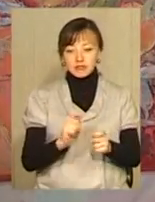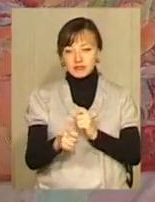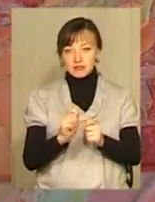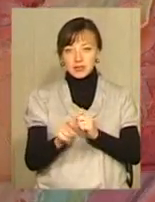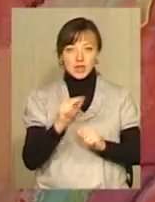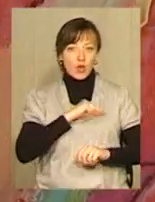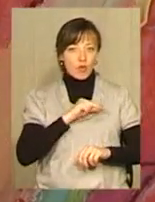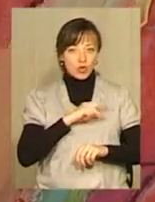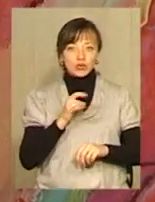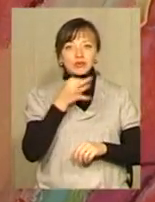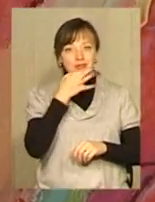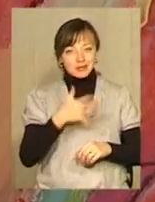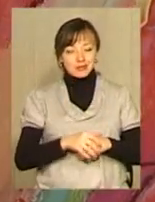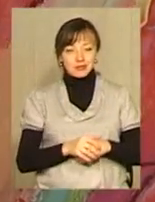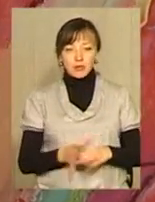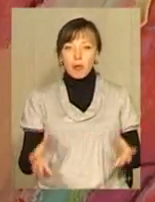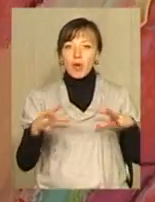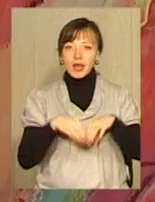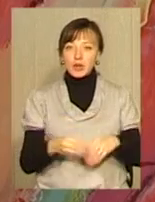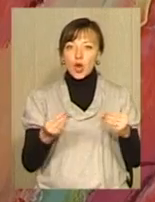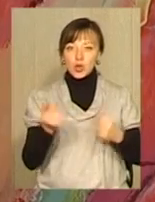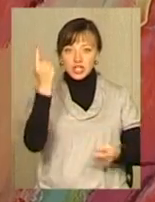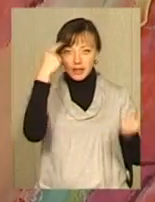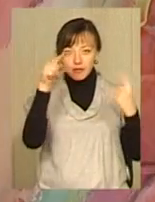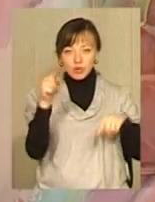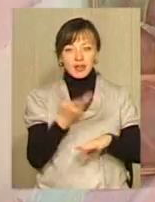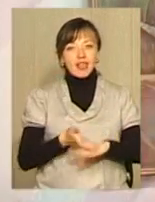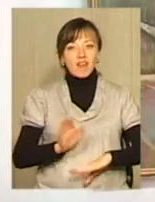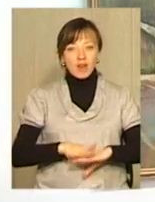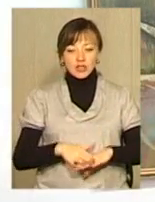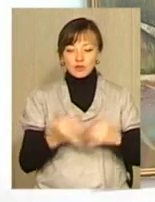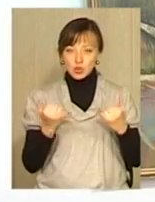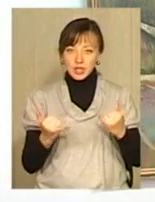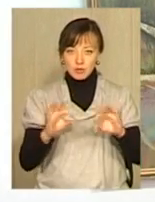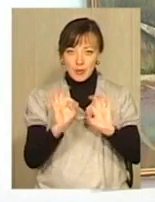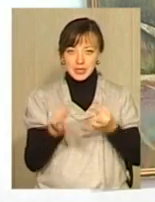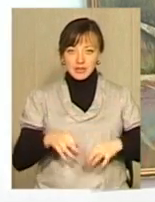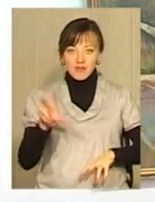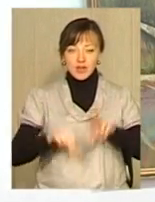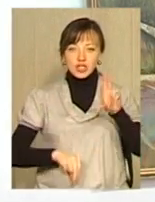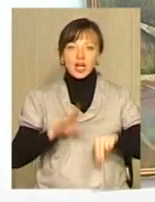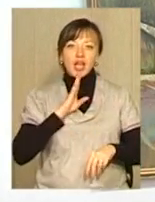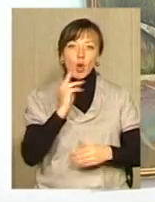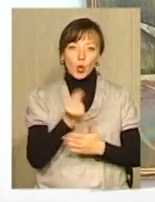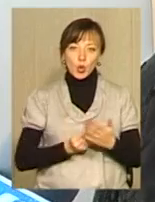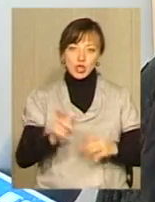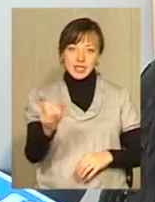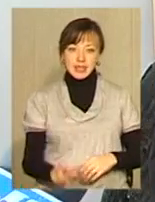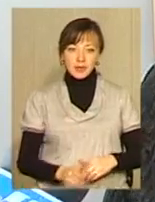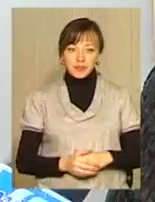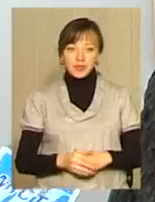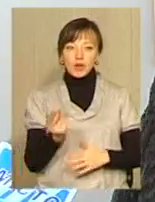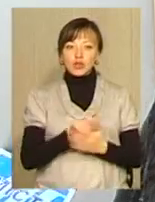суму за роботу, що вподобали. Поєднувати гроші і творчість чи не найважче сучасному мистецтві, вважає Олена Скорубська. Художники –